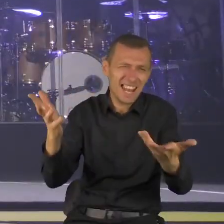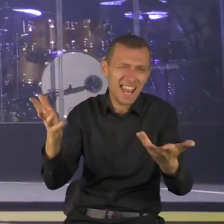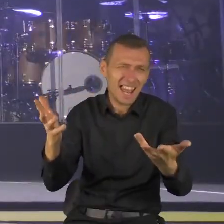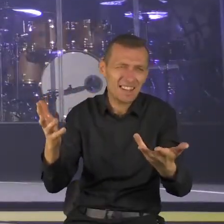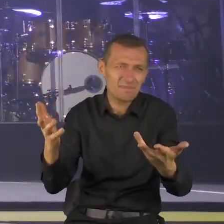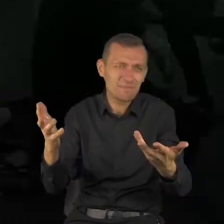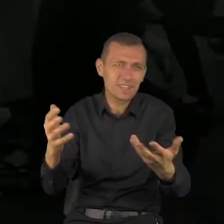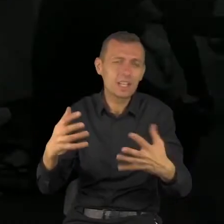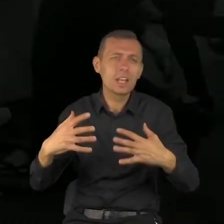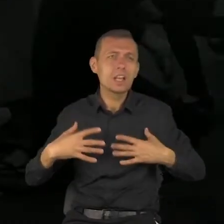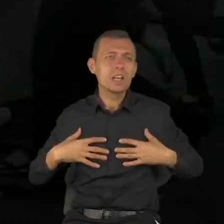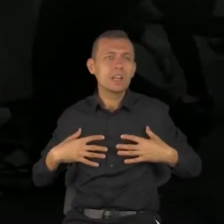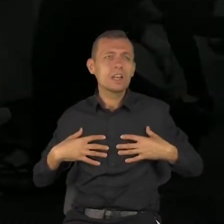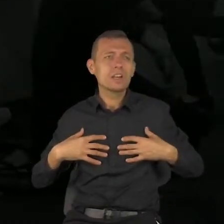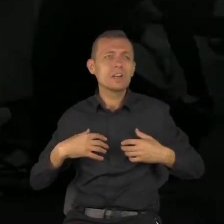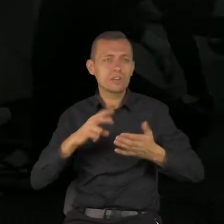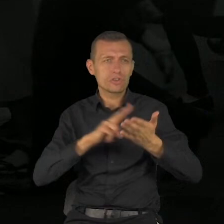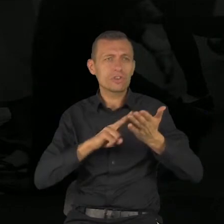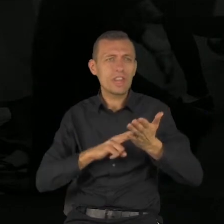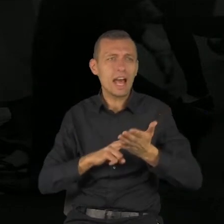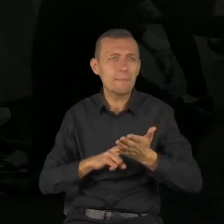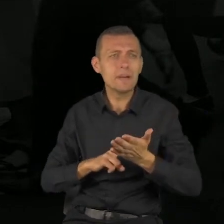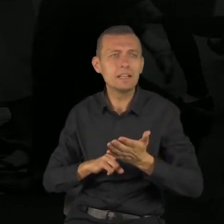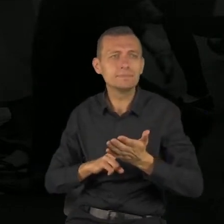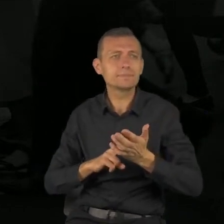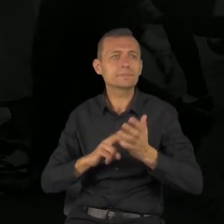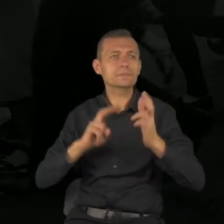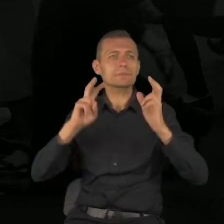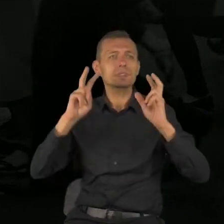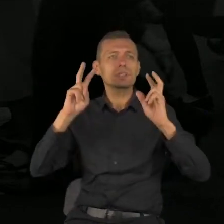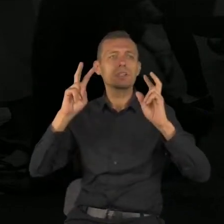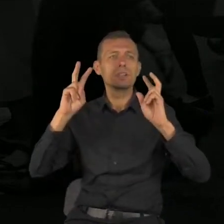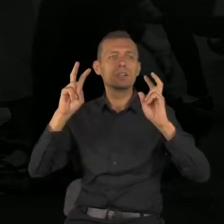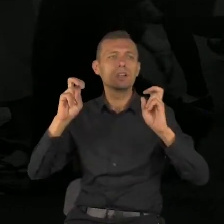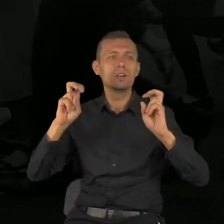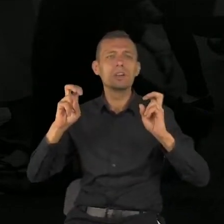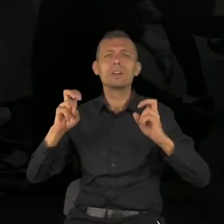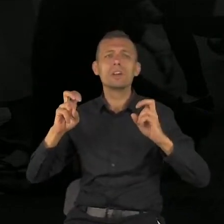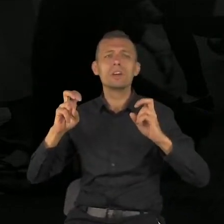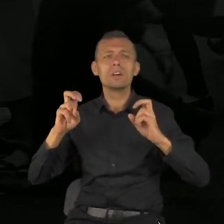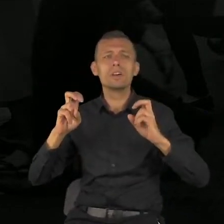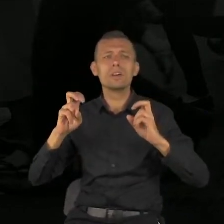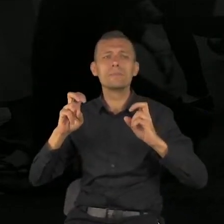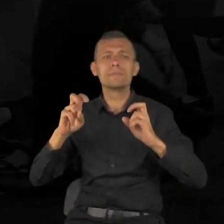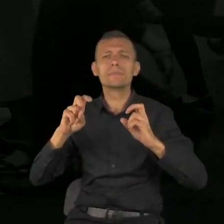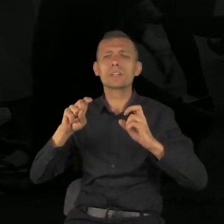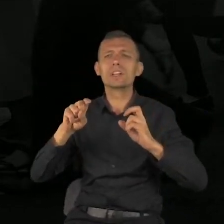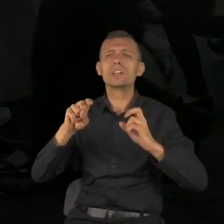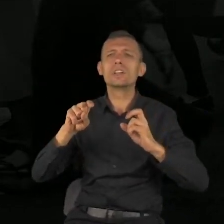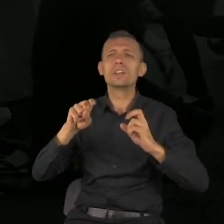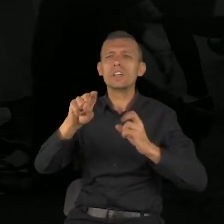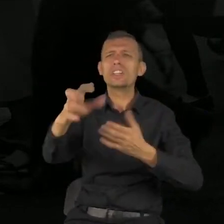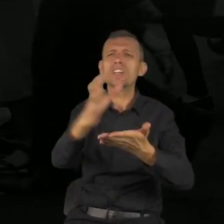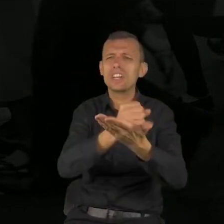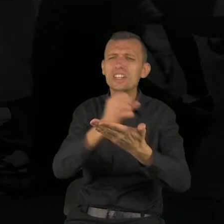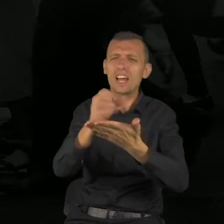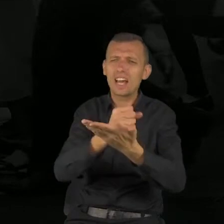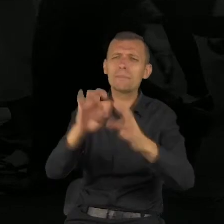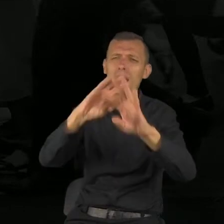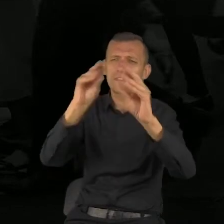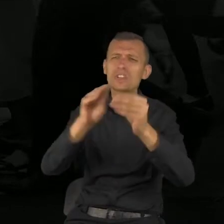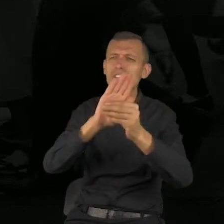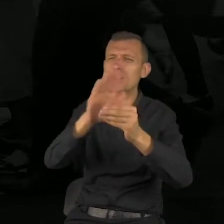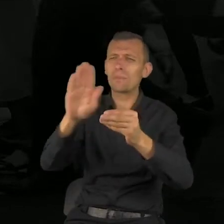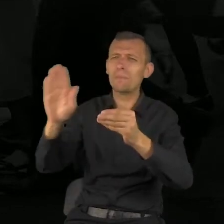od obfitości dóbr, które posiada. Jezus także powiedział tak. Co człowiek zyska,